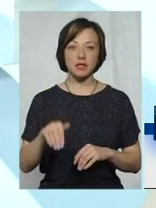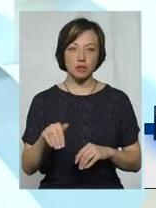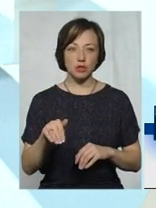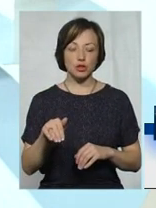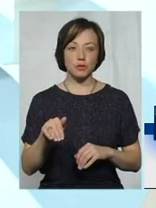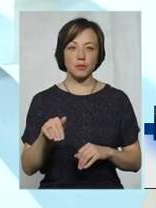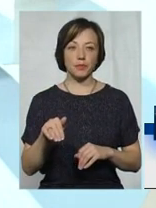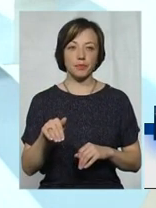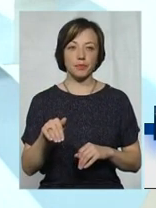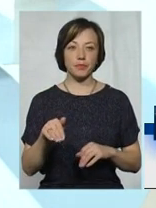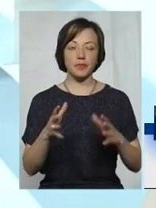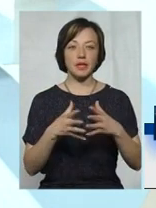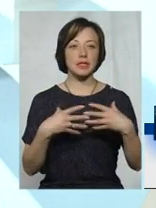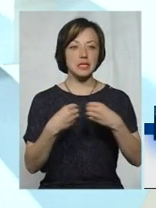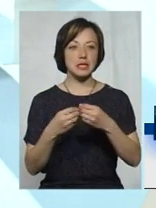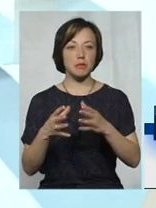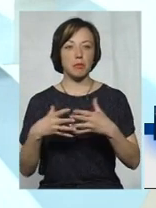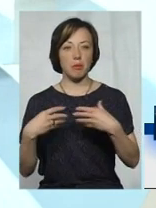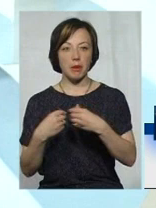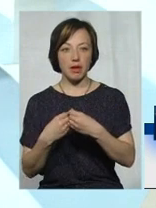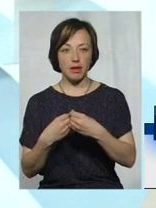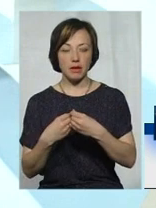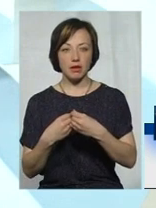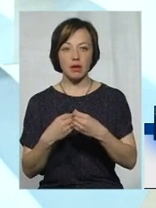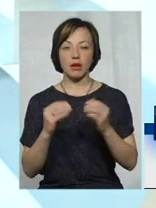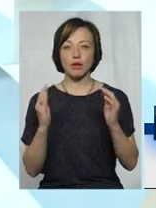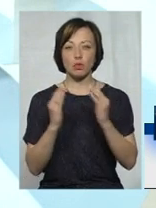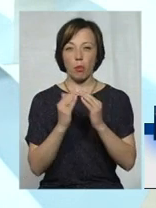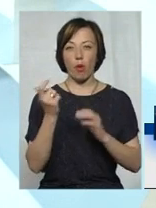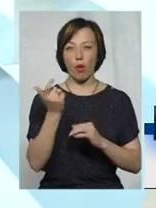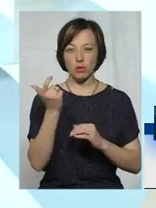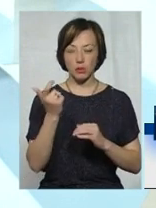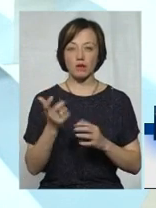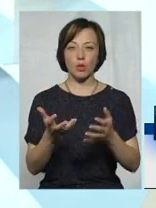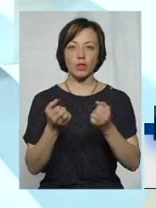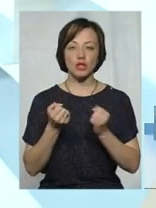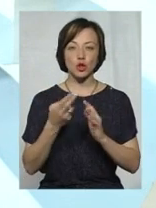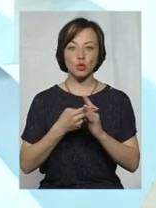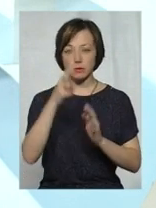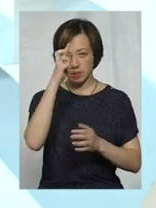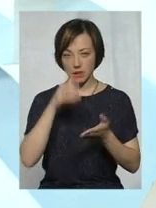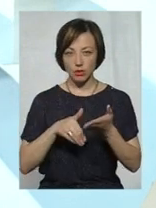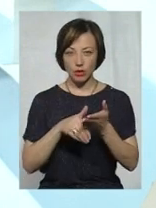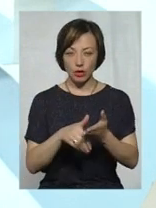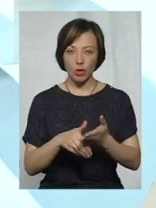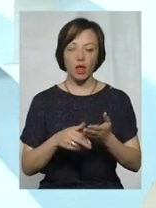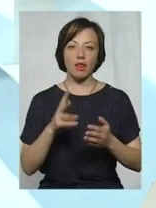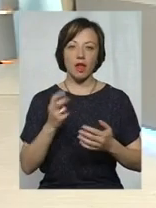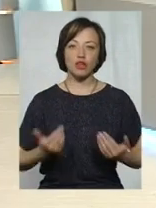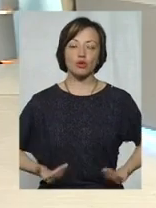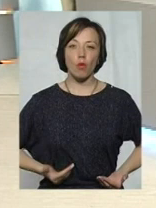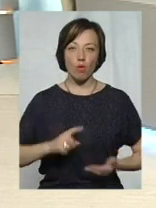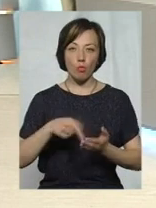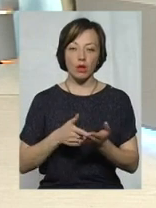сімей, бо, скажімо, домогосподарств одержували субсидію на житлово-комунальні послуги в